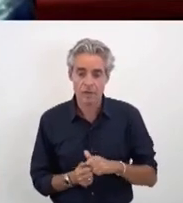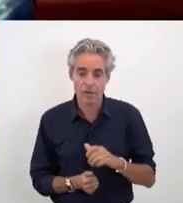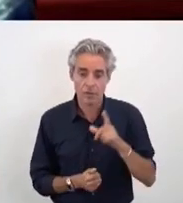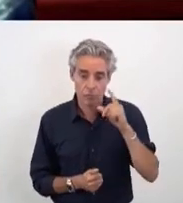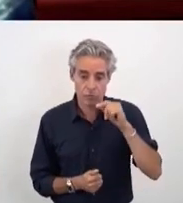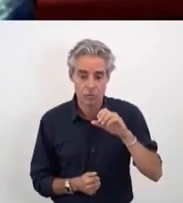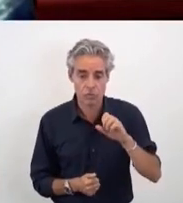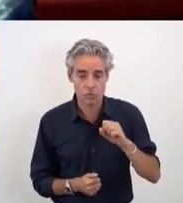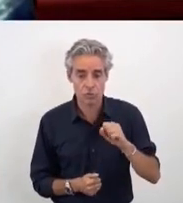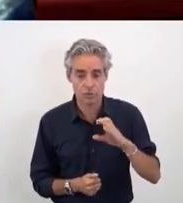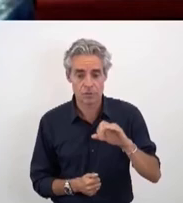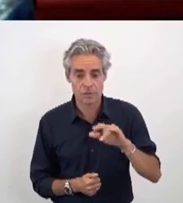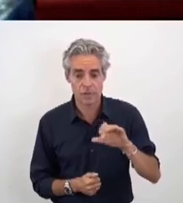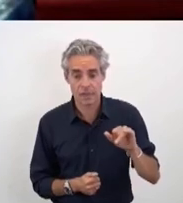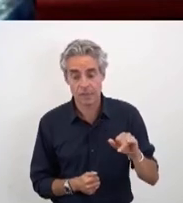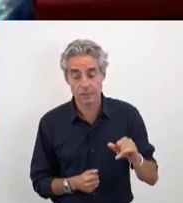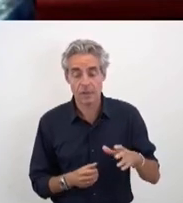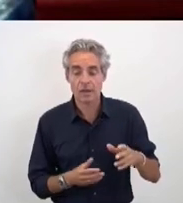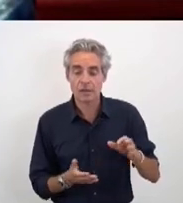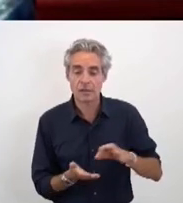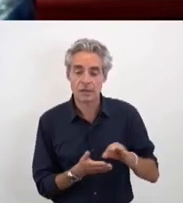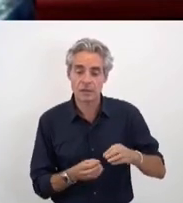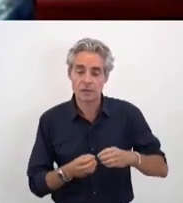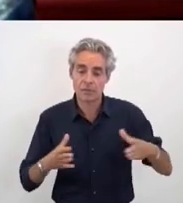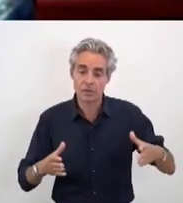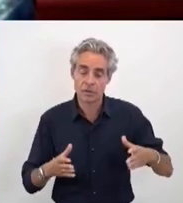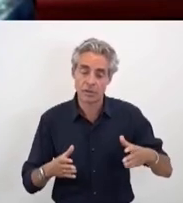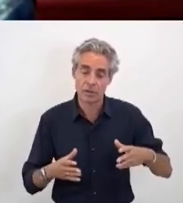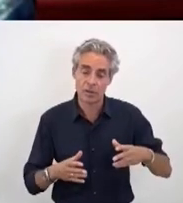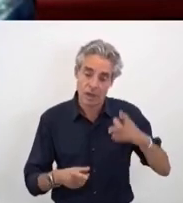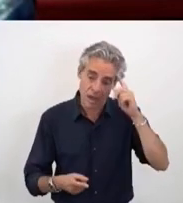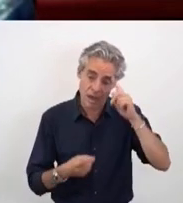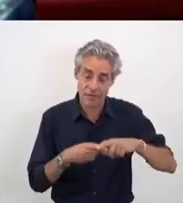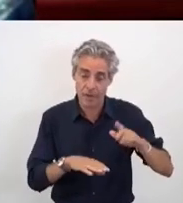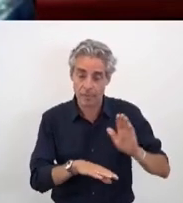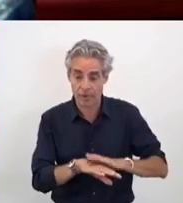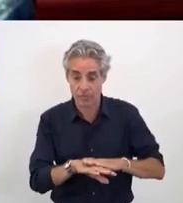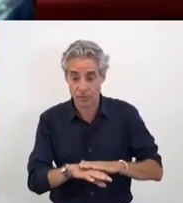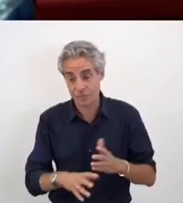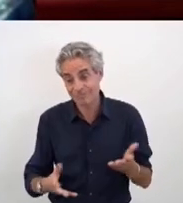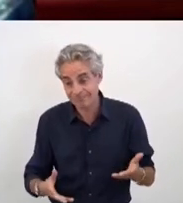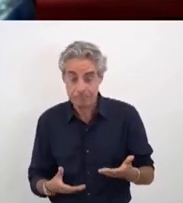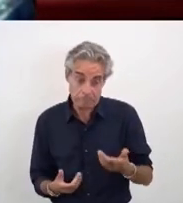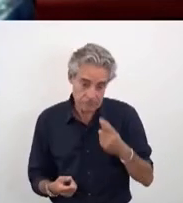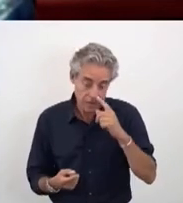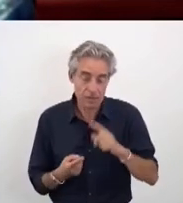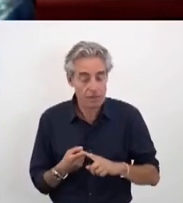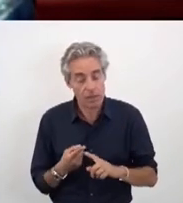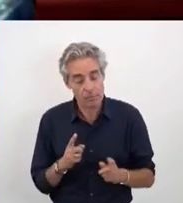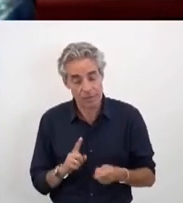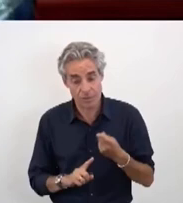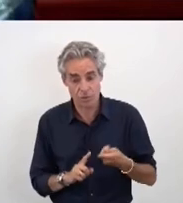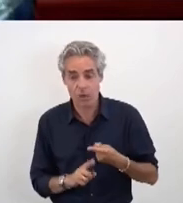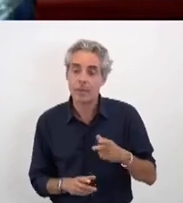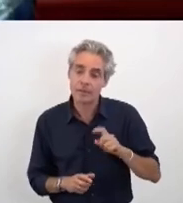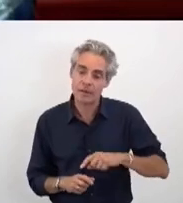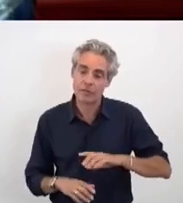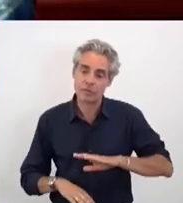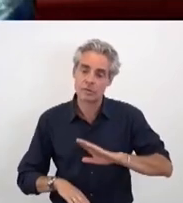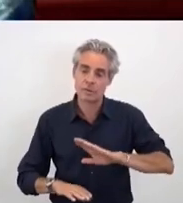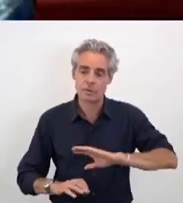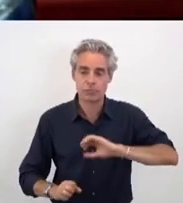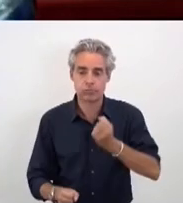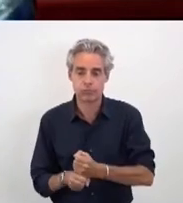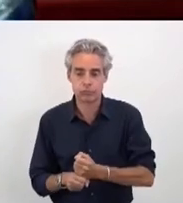stratégie porte majoritairement sur les questions de prévention et il y a des sujets sur les questions de répression qui doivent être portés.